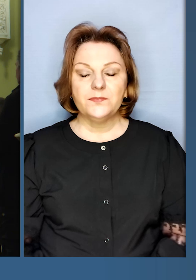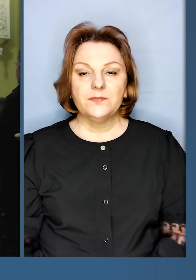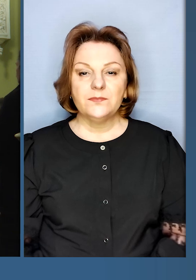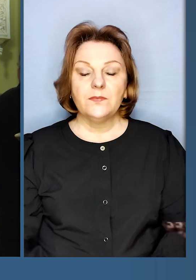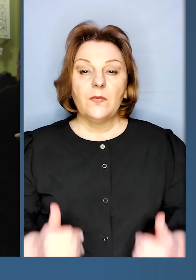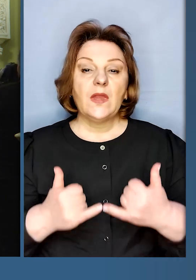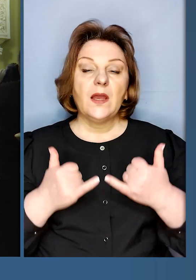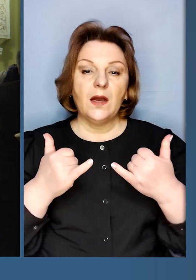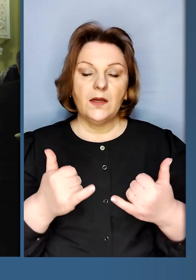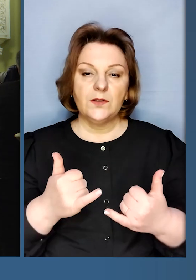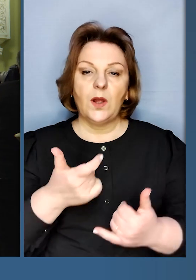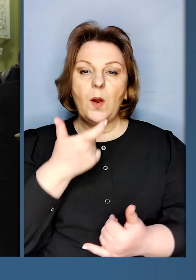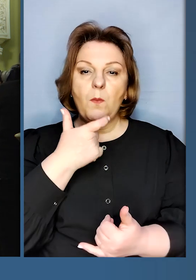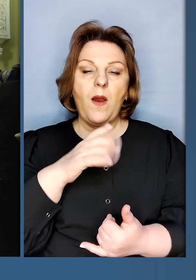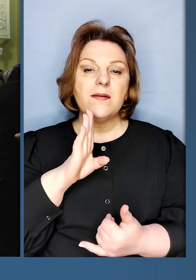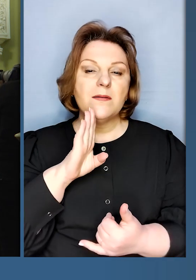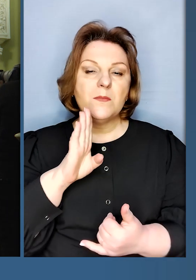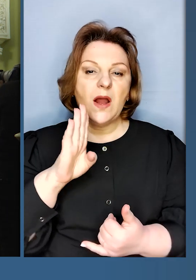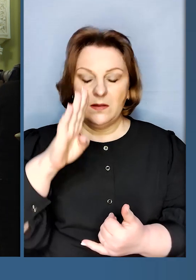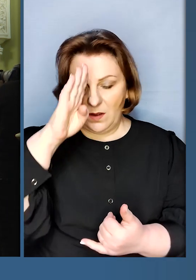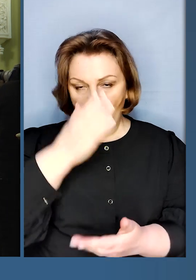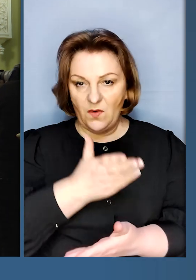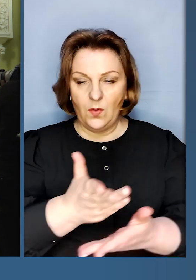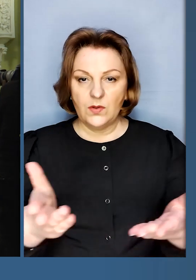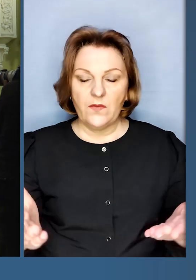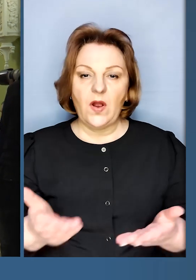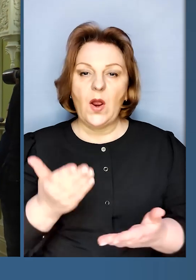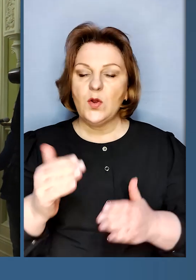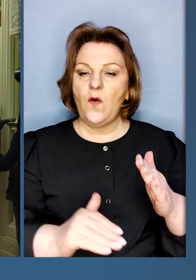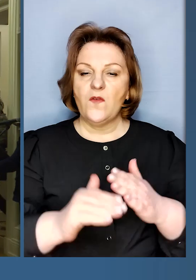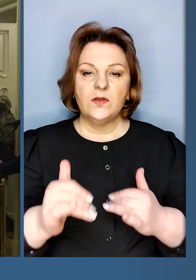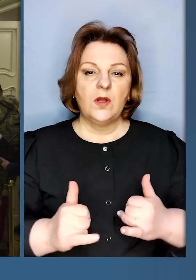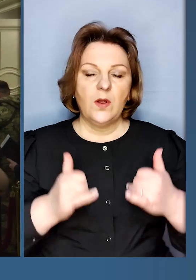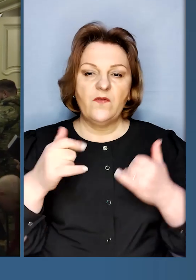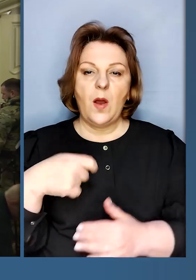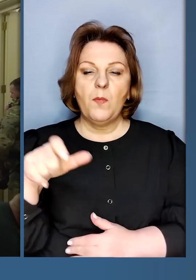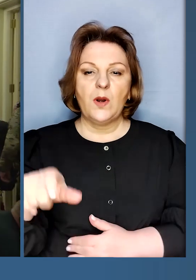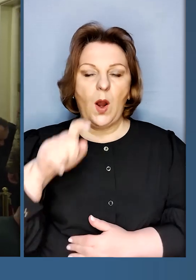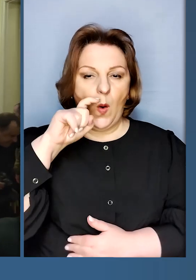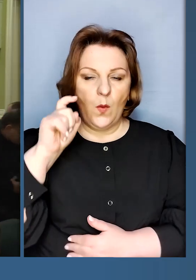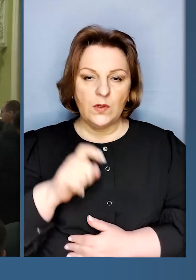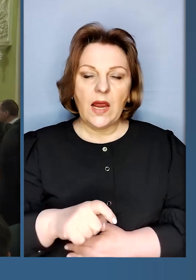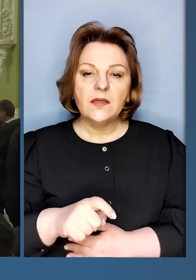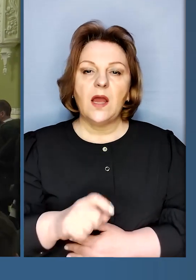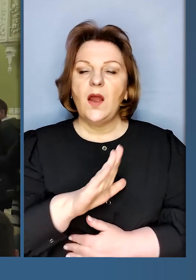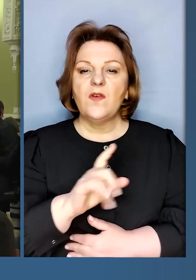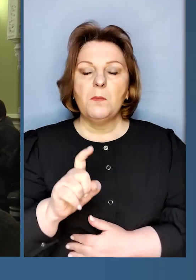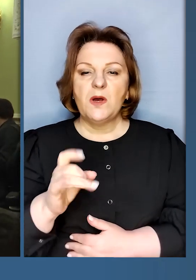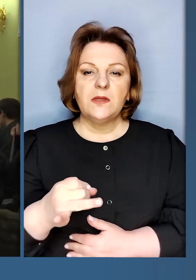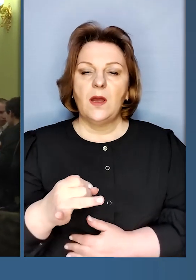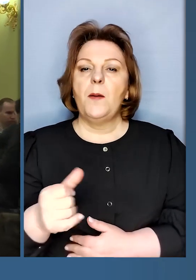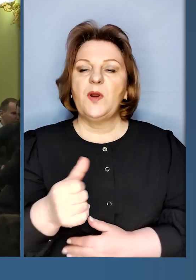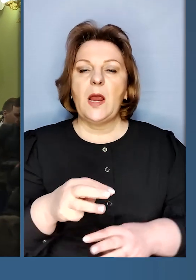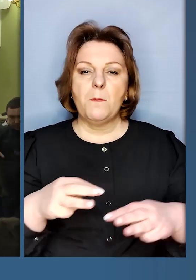Шановні пані та панове, їхній зокрема вважності президент України Володой Президентський і прем'єр-міністр Республіції